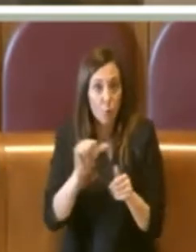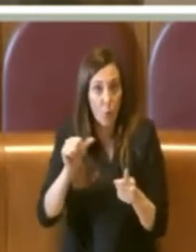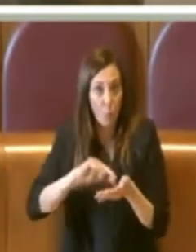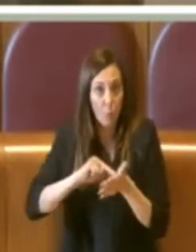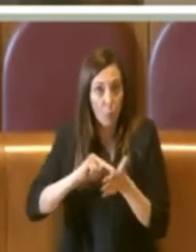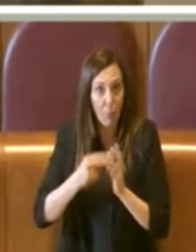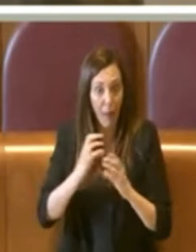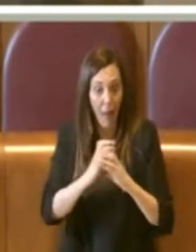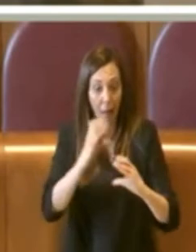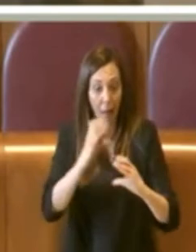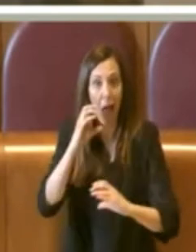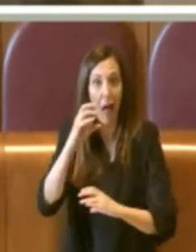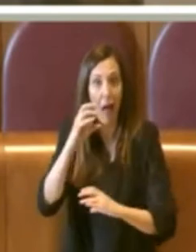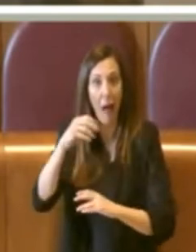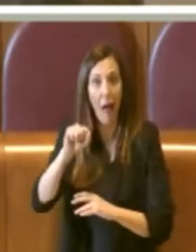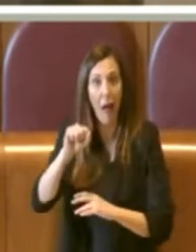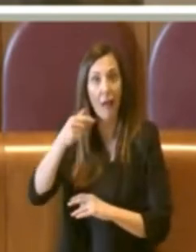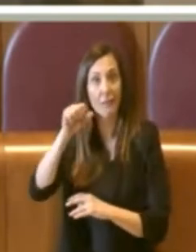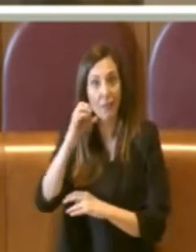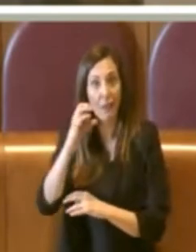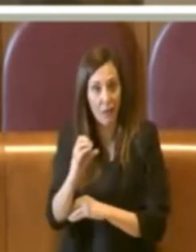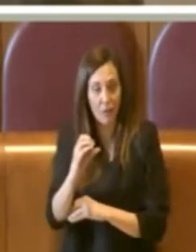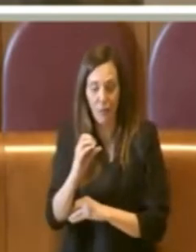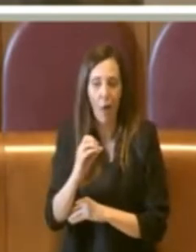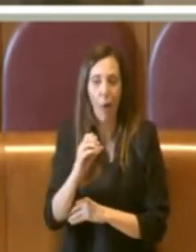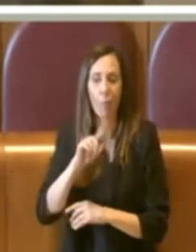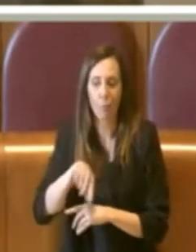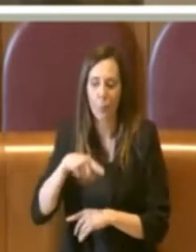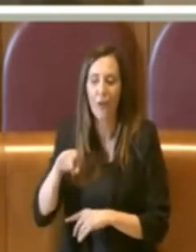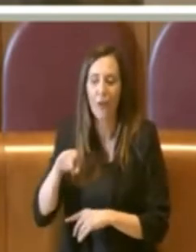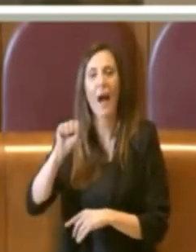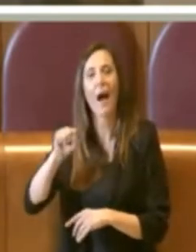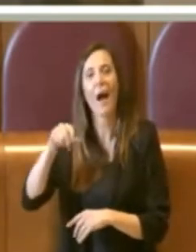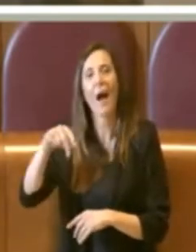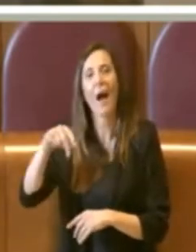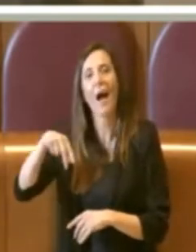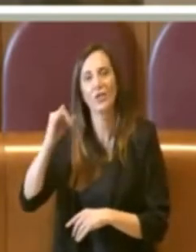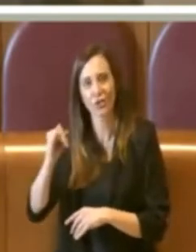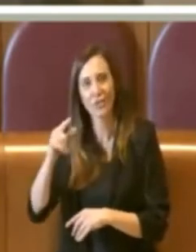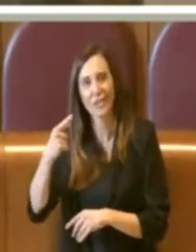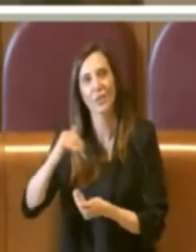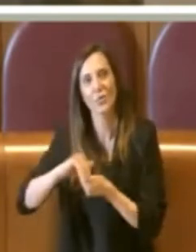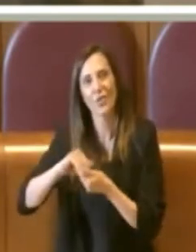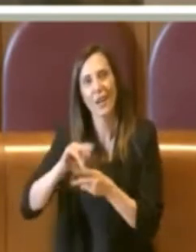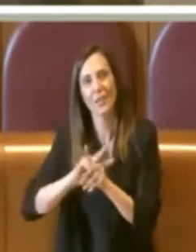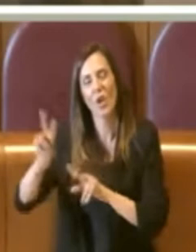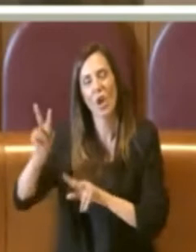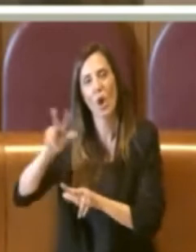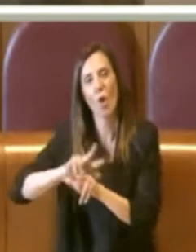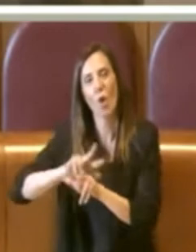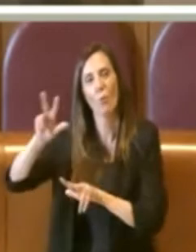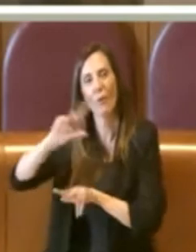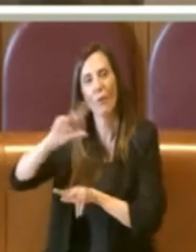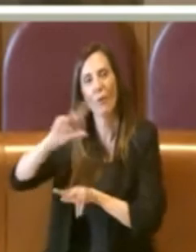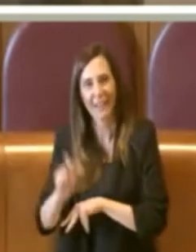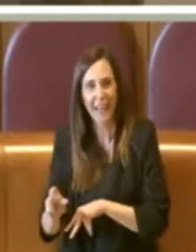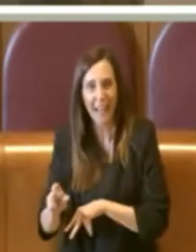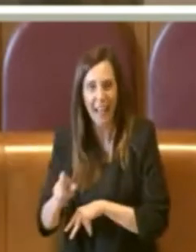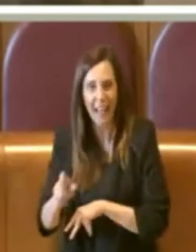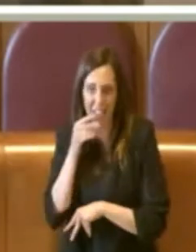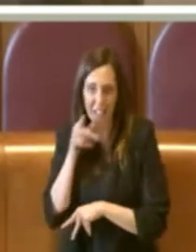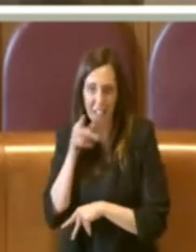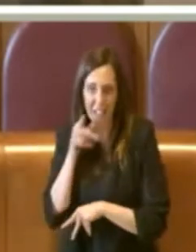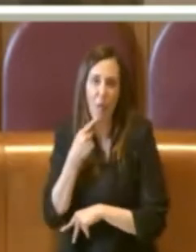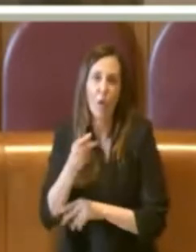ATAC, io l'ho seguito anche in ANCI, nell'Associazione Nazionale dei Comuni Italiani, chiaramente è un problema di un pochino tutte le aziende di